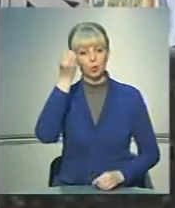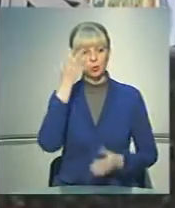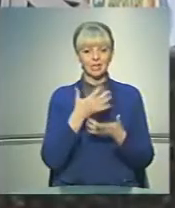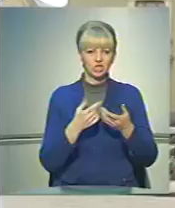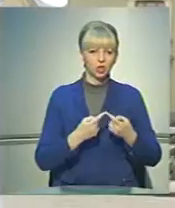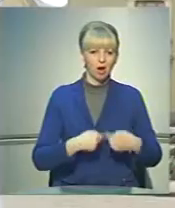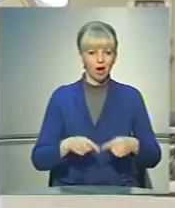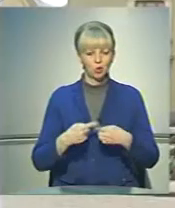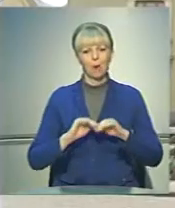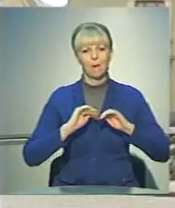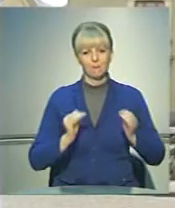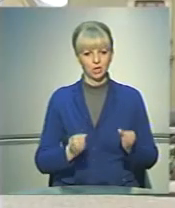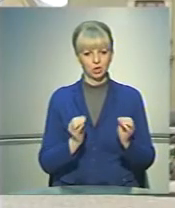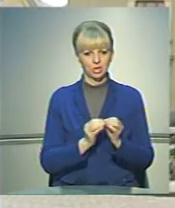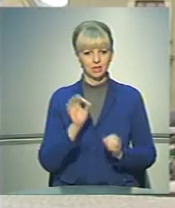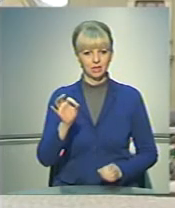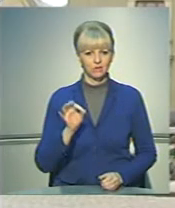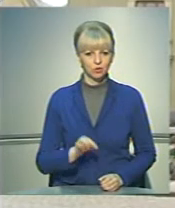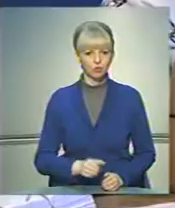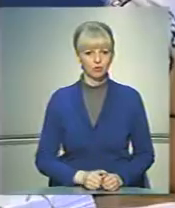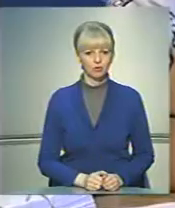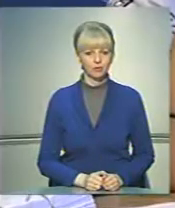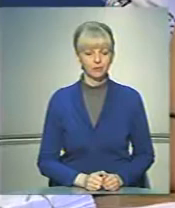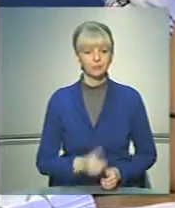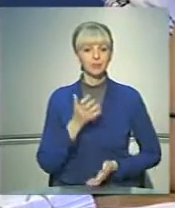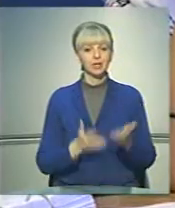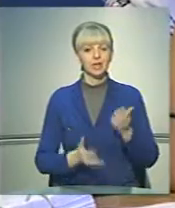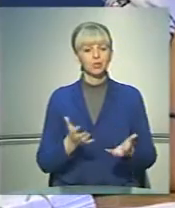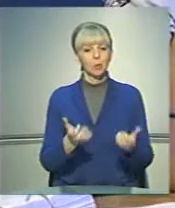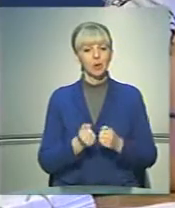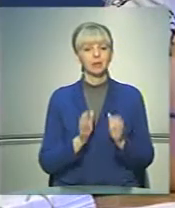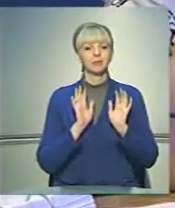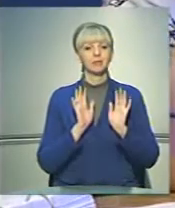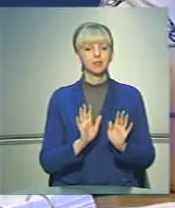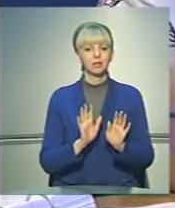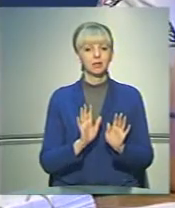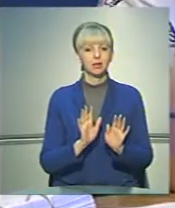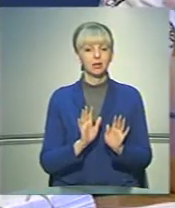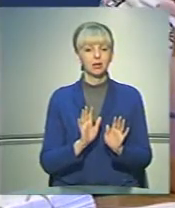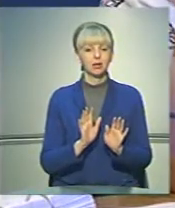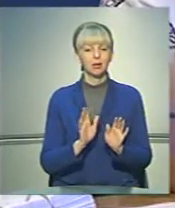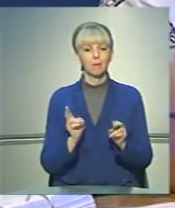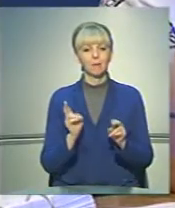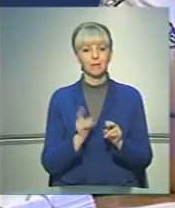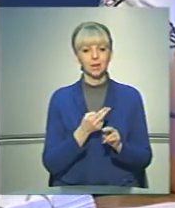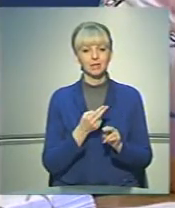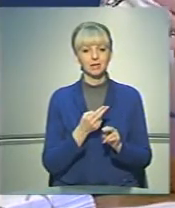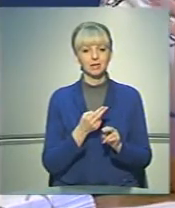інші галузі – менше 10%. Якщо брати тільки без